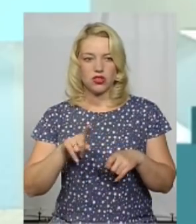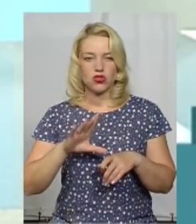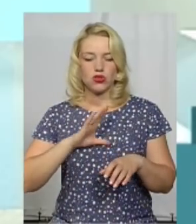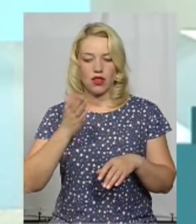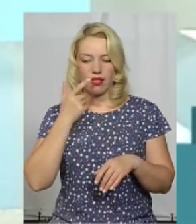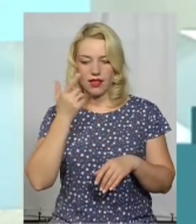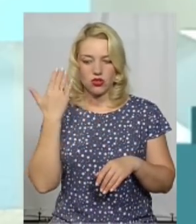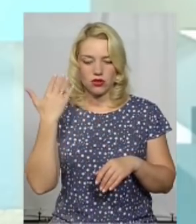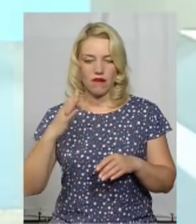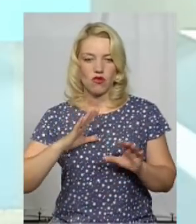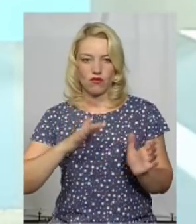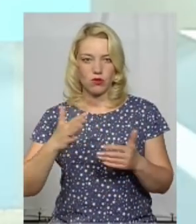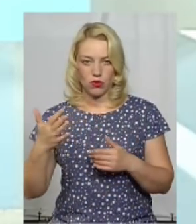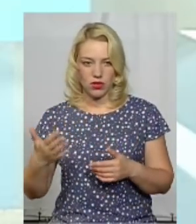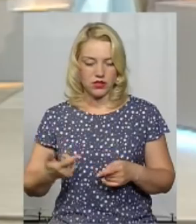відбулися? Ні.